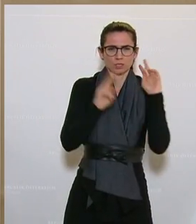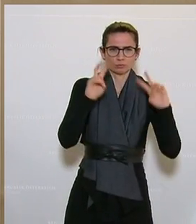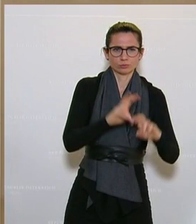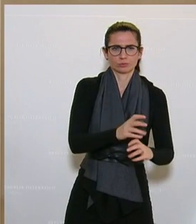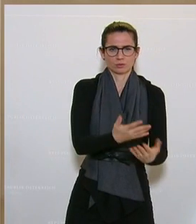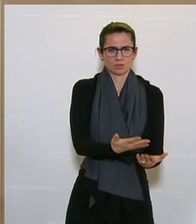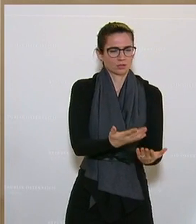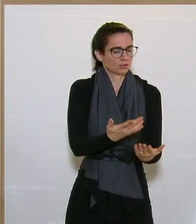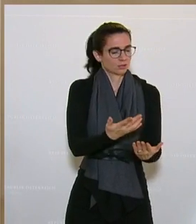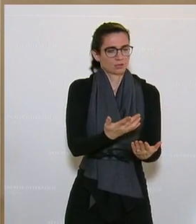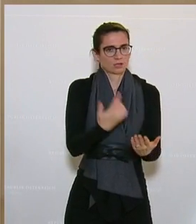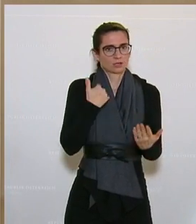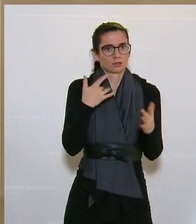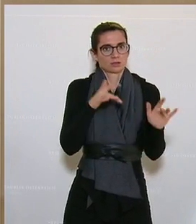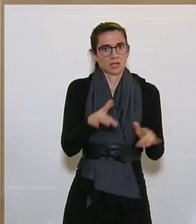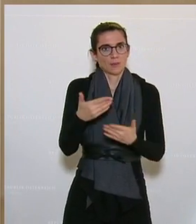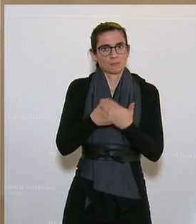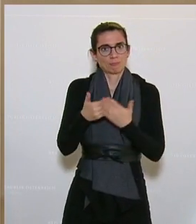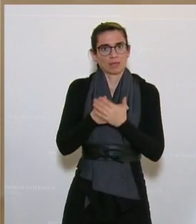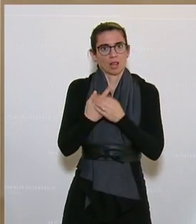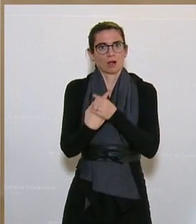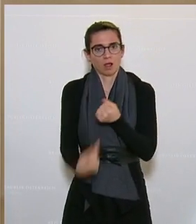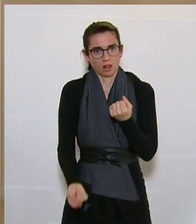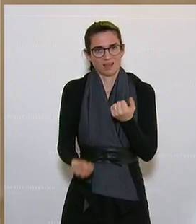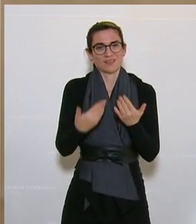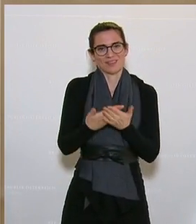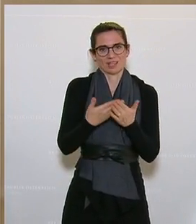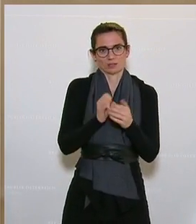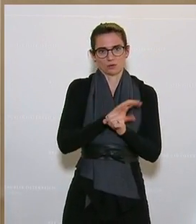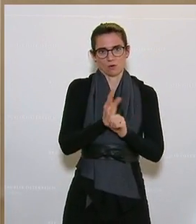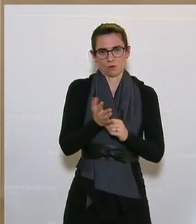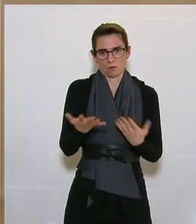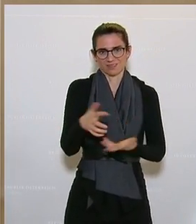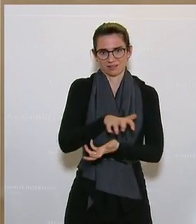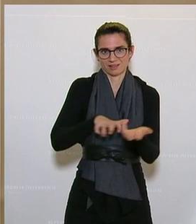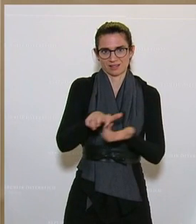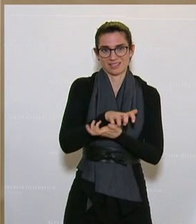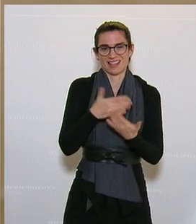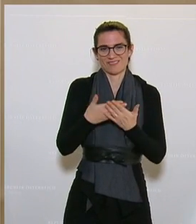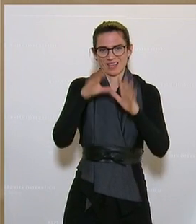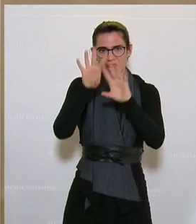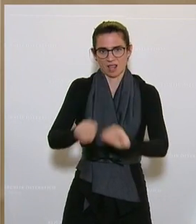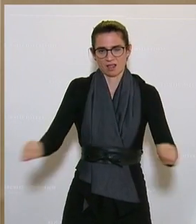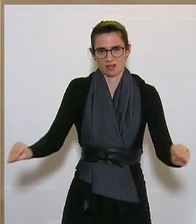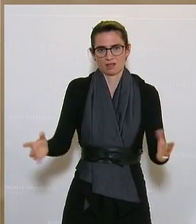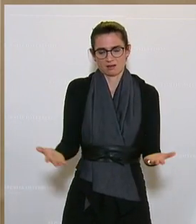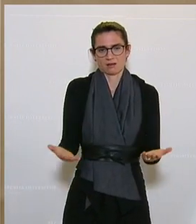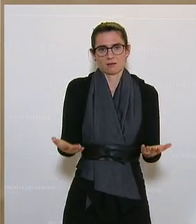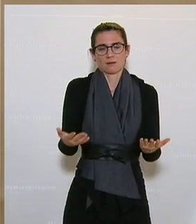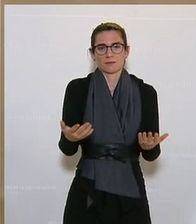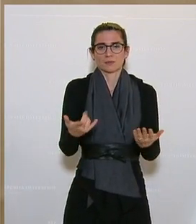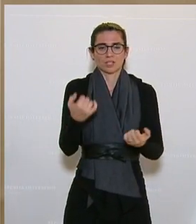wie groß die Bildungsverluste der Kinder durch diesen Lockdown, durch diese Lockdowns waren,